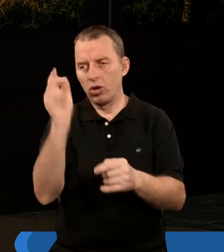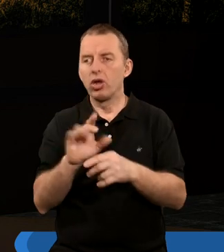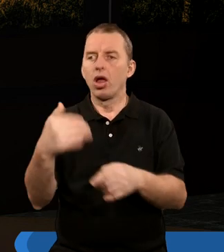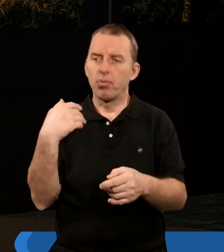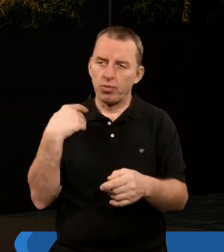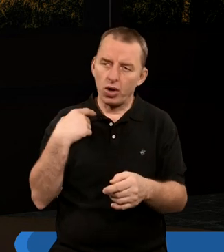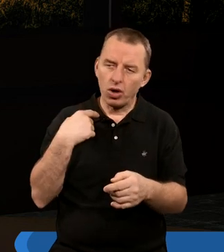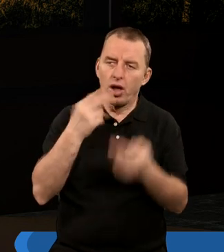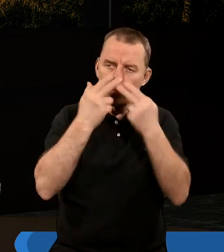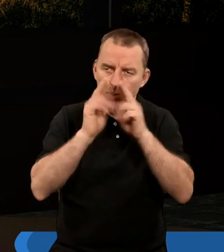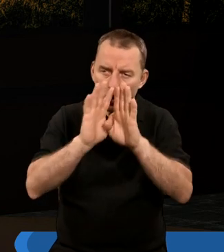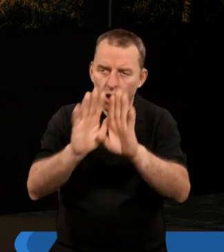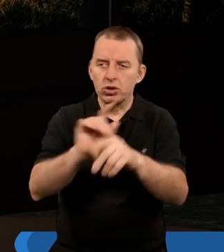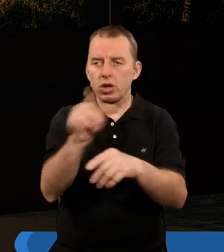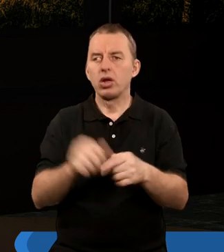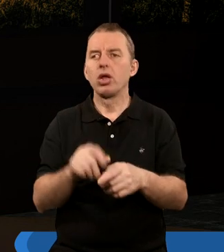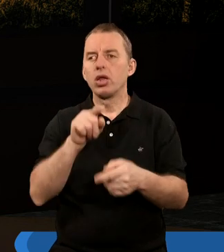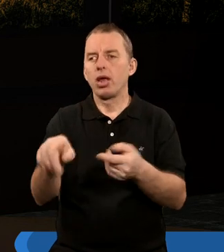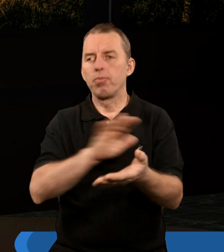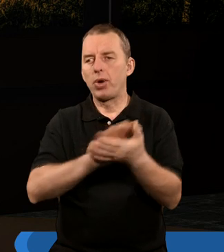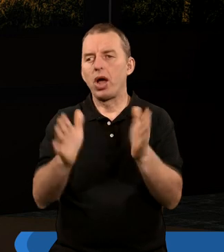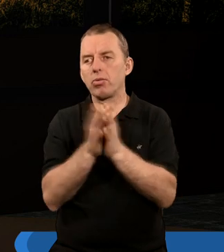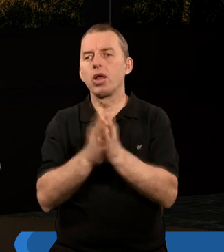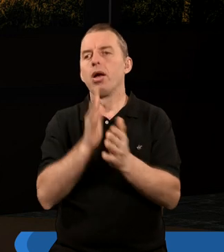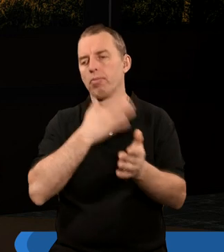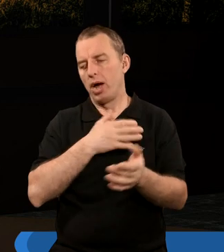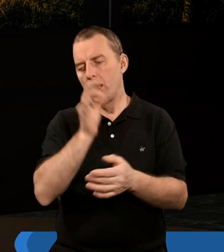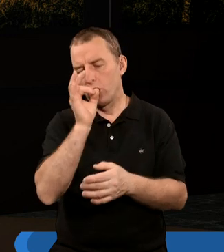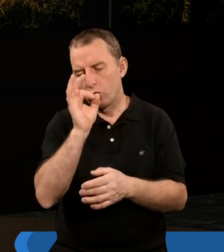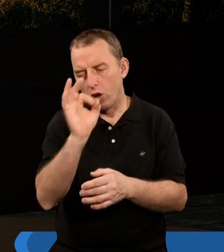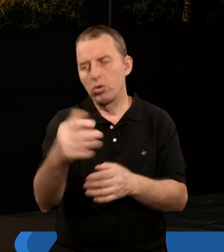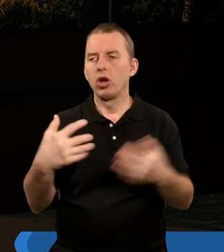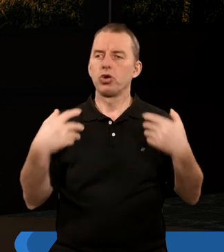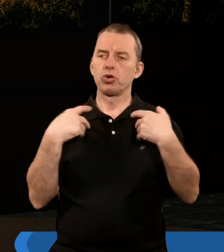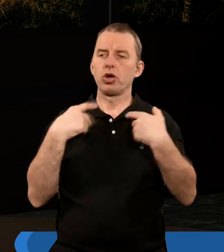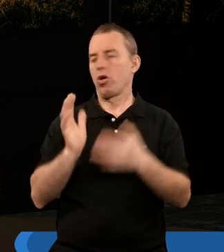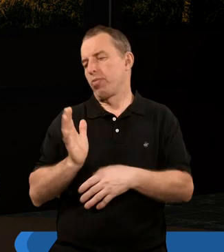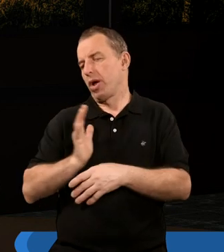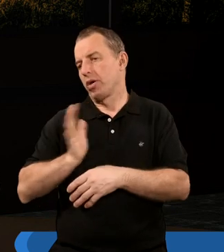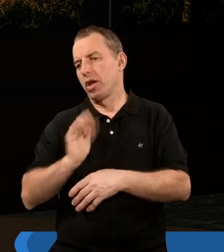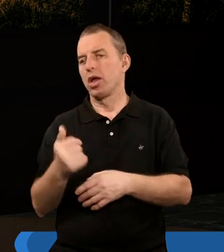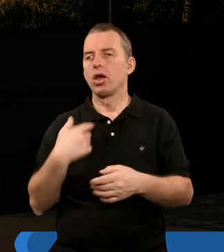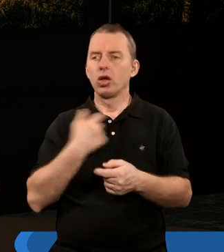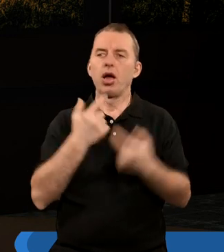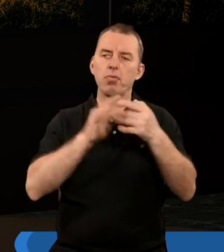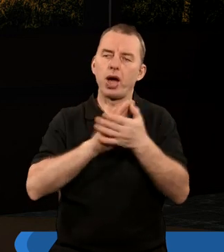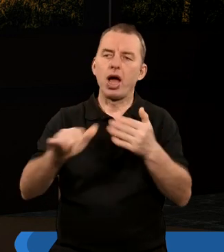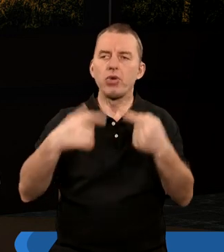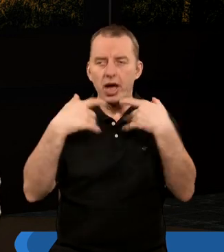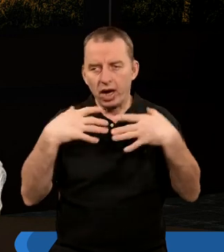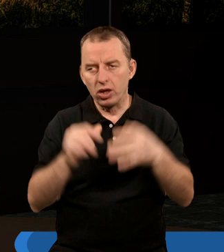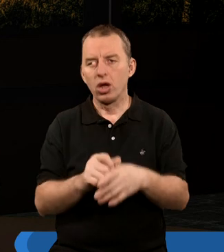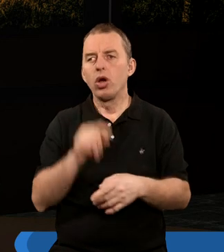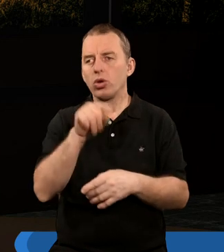To tak jakby było pokazane, że na tych bezbożni po prostu mają się dobrze, żyją bezpiecznie, żyją w pełni radości,